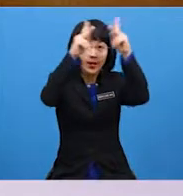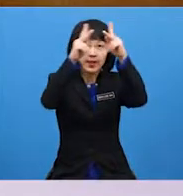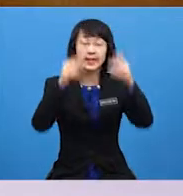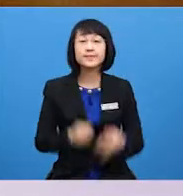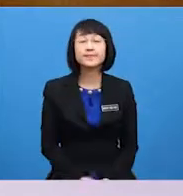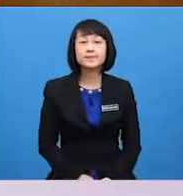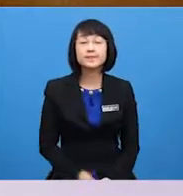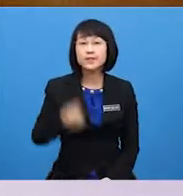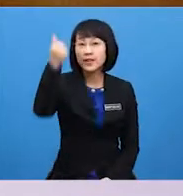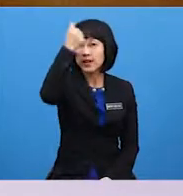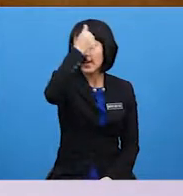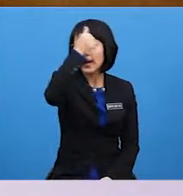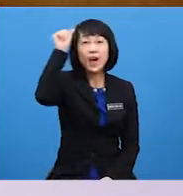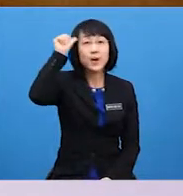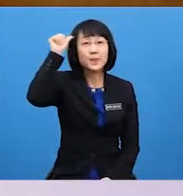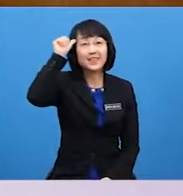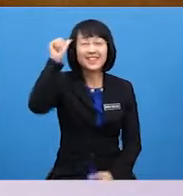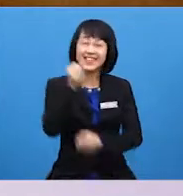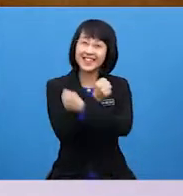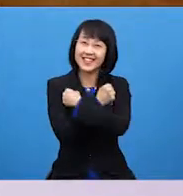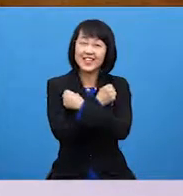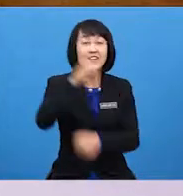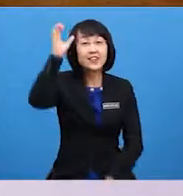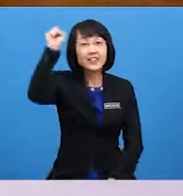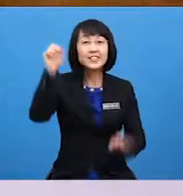Ahmad loves his family